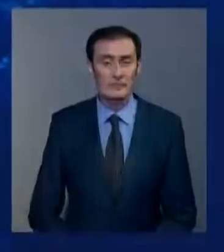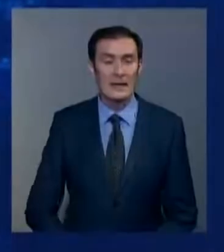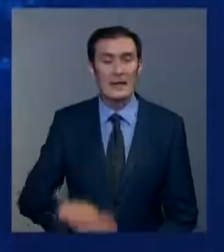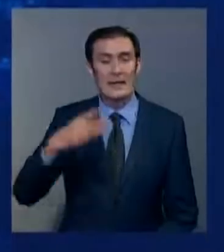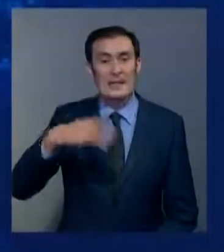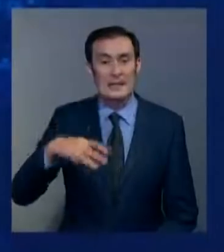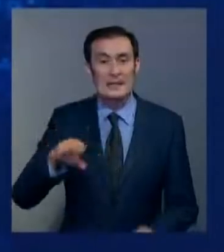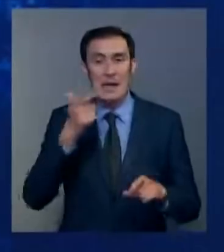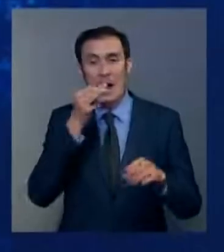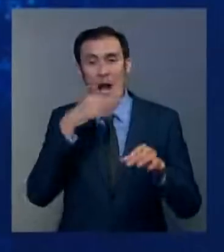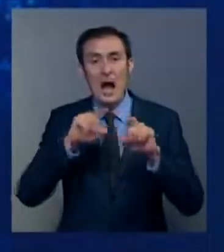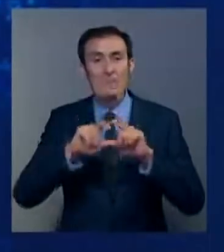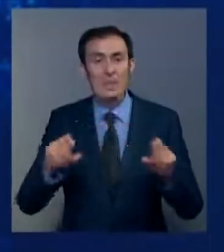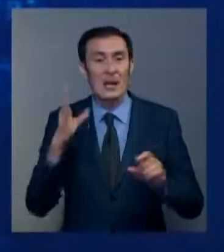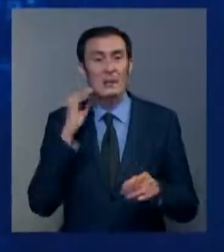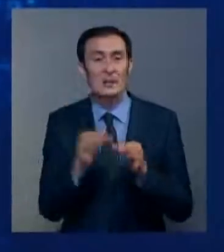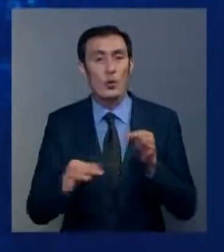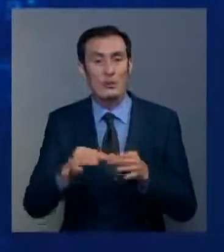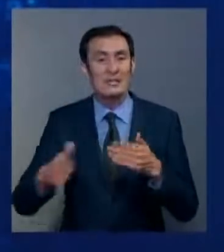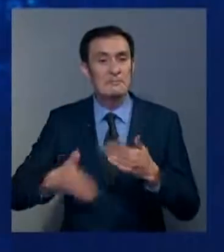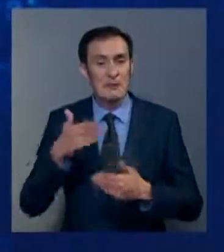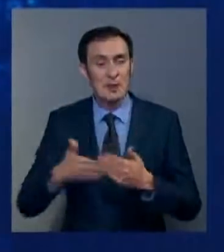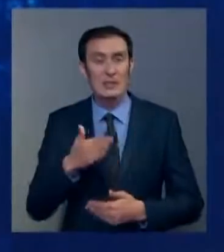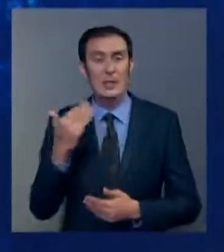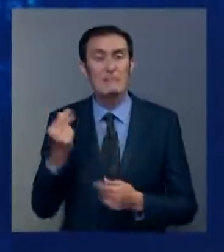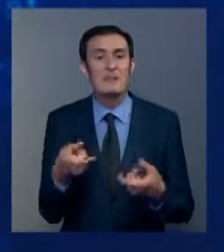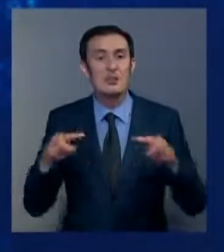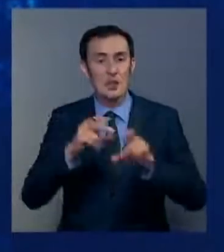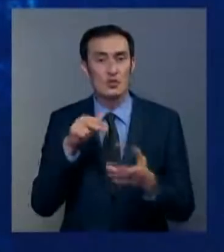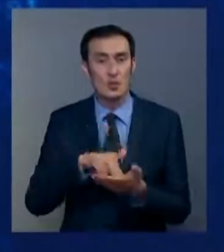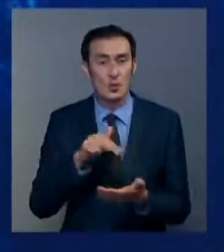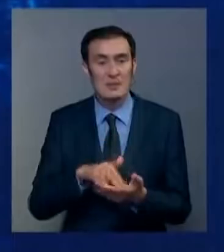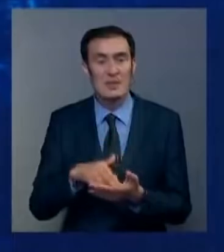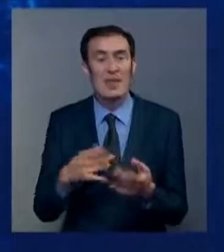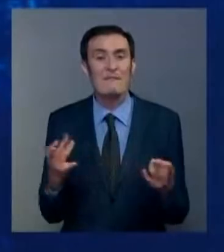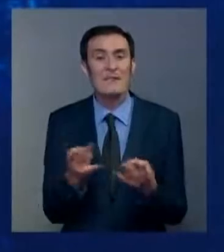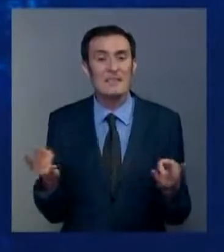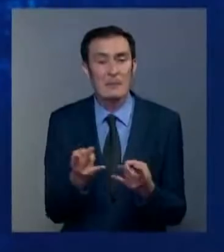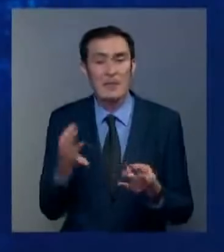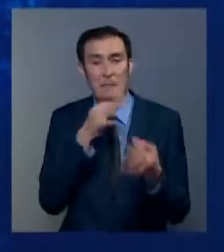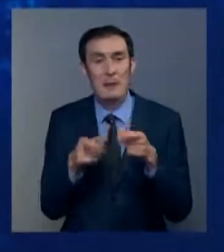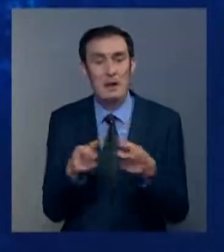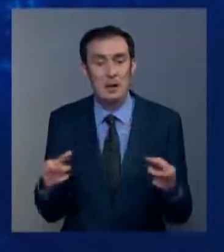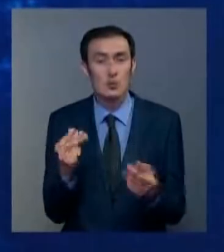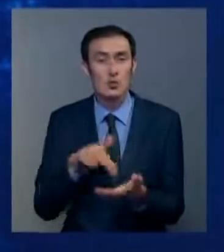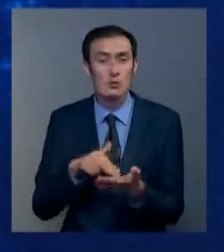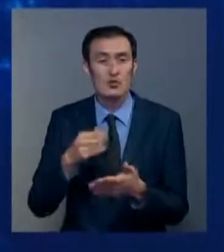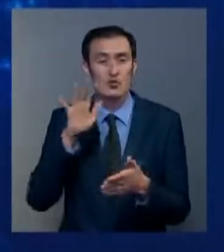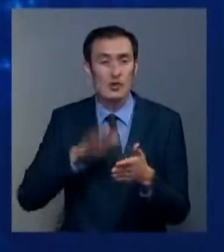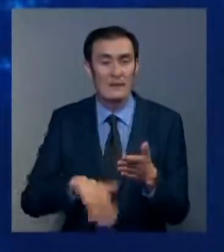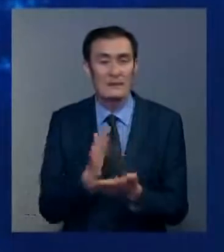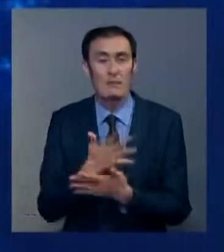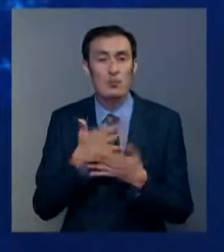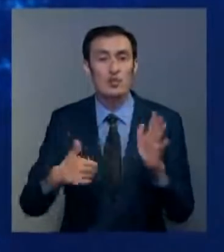30 аптек Алматинской области привлечены к ответственности за превышение предельных цен на востребованные препараты. Общая сумма штрафа